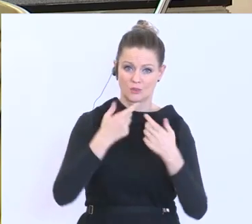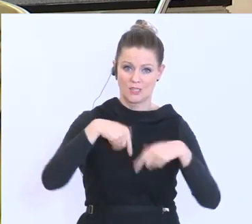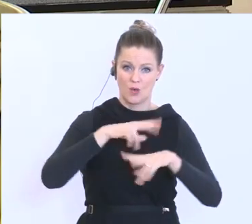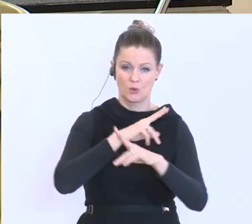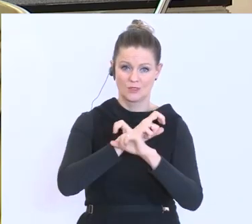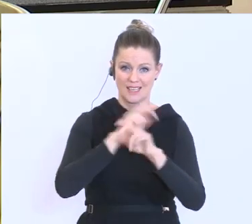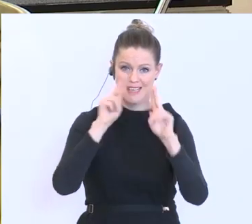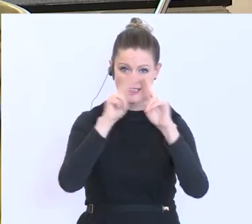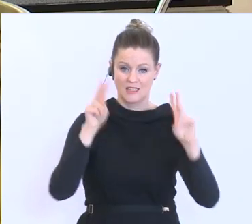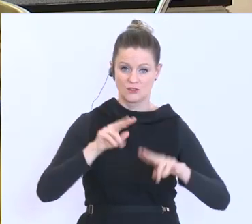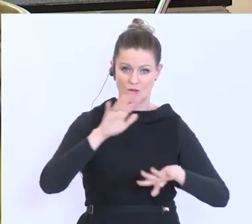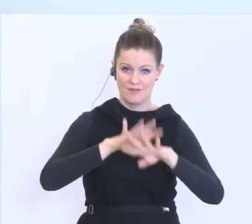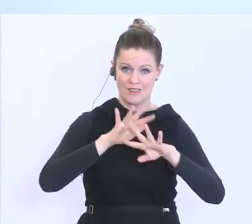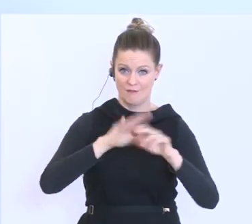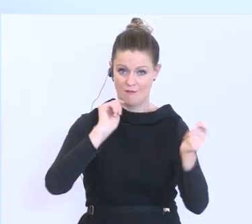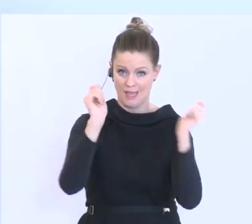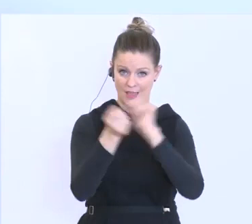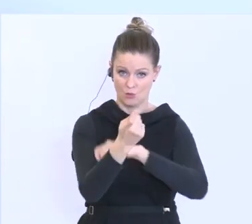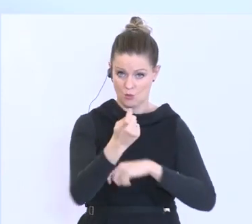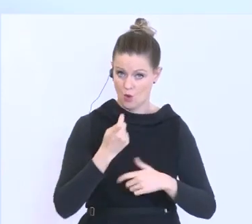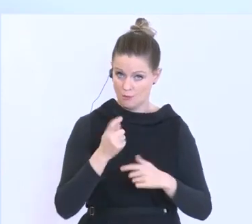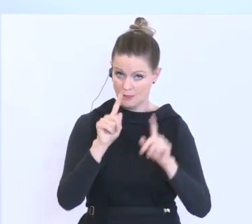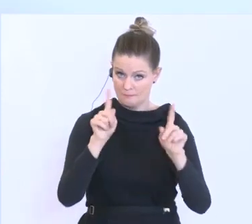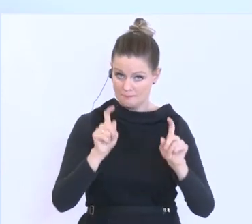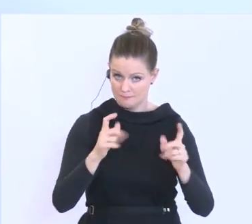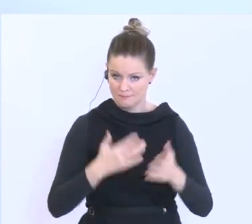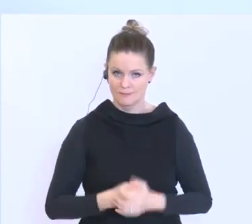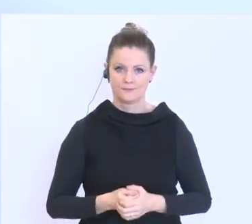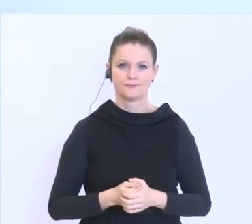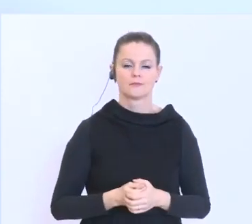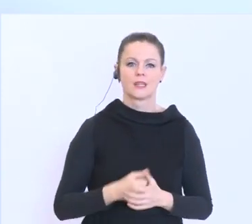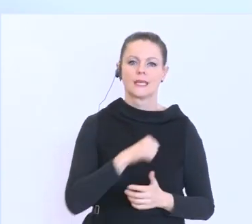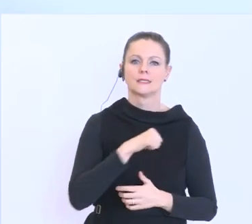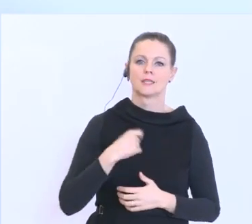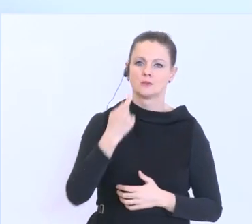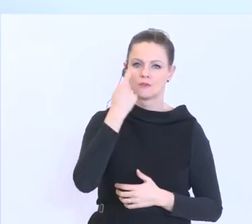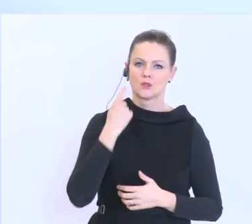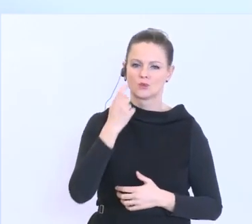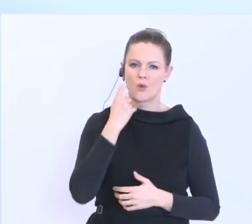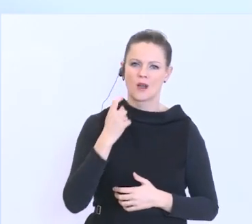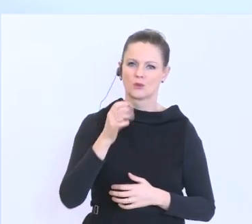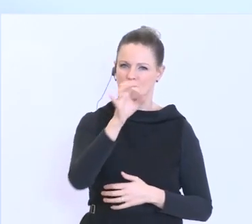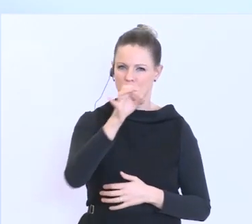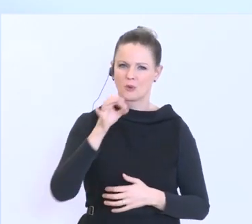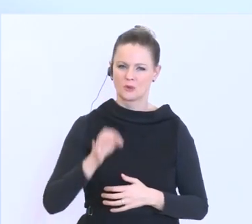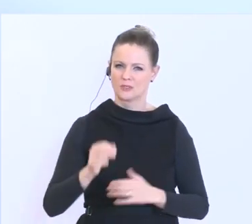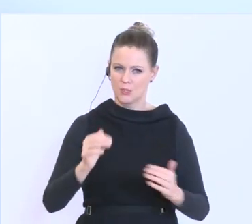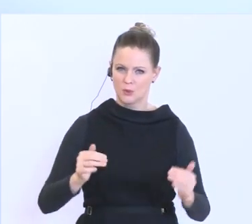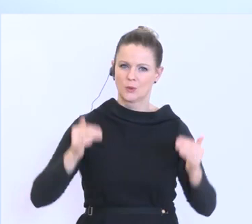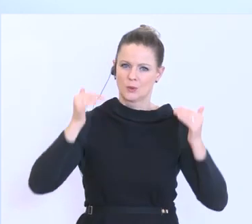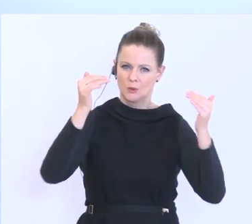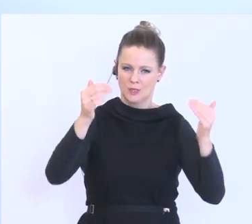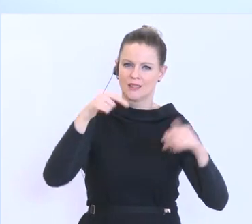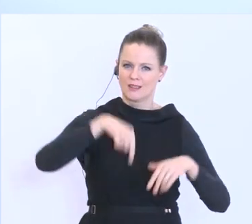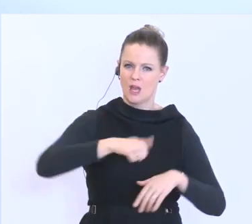internationalen Vernetzung führen wird? Also wie gesagt, der Selbstversorgungsgrad in Österreich ist sehr hoch, beispielsweise bei Milch haben wir